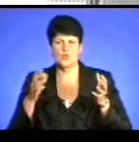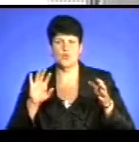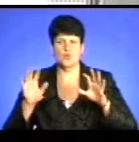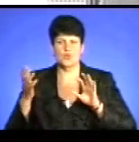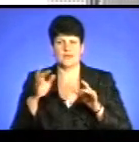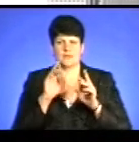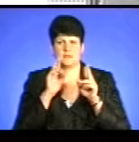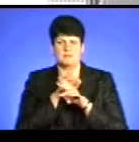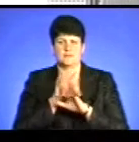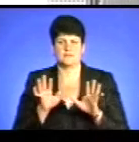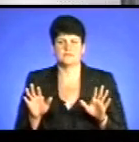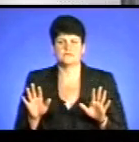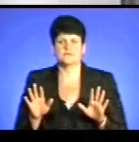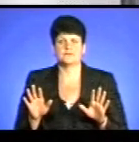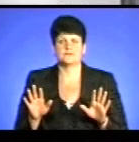рухи.